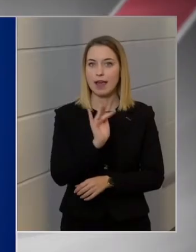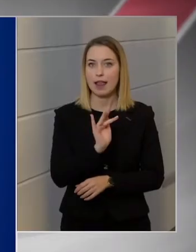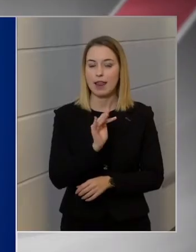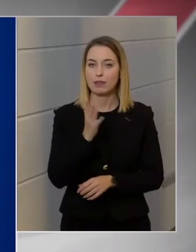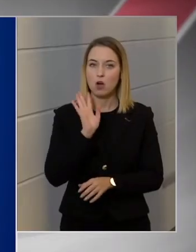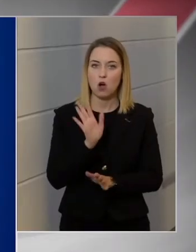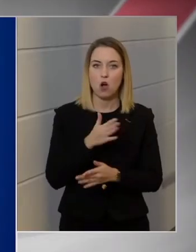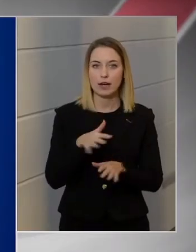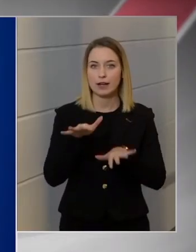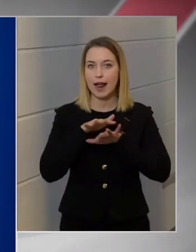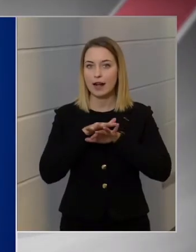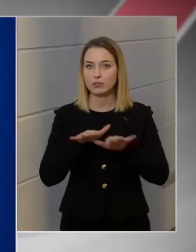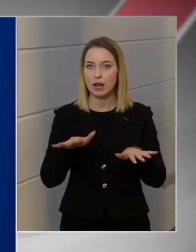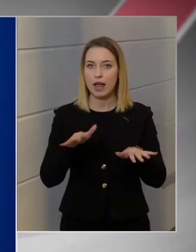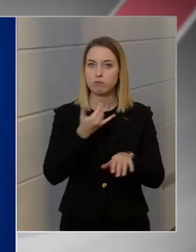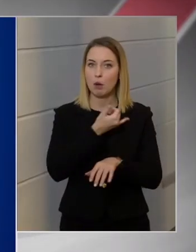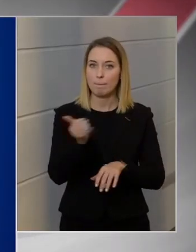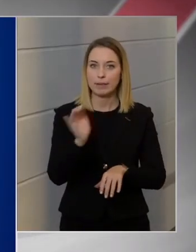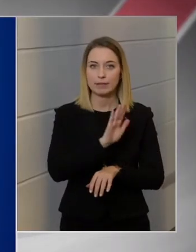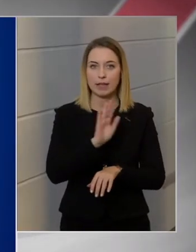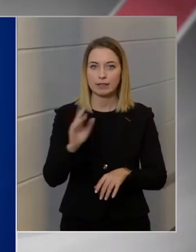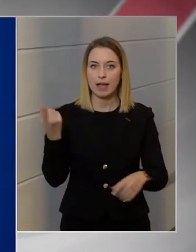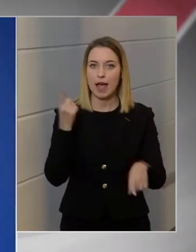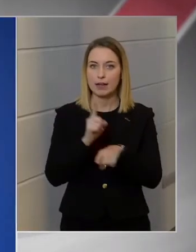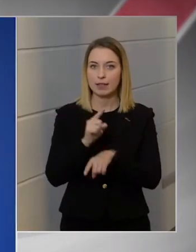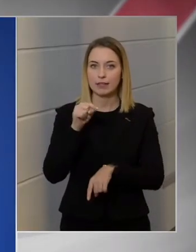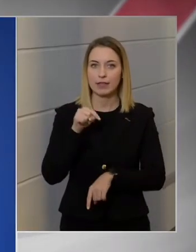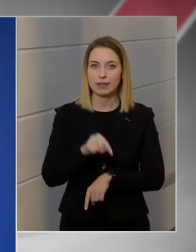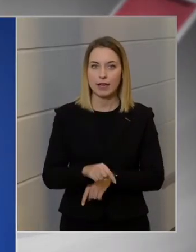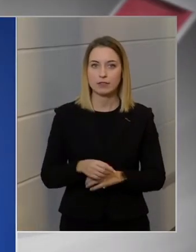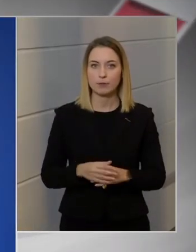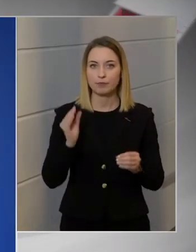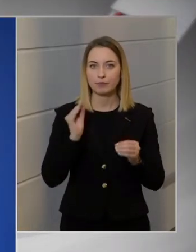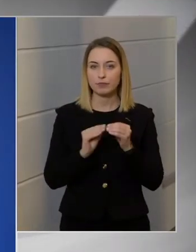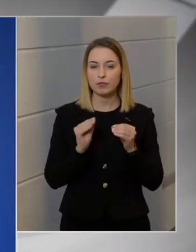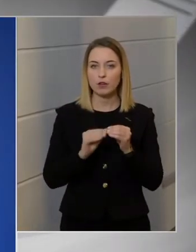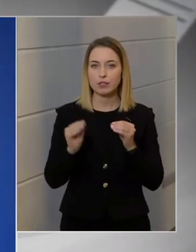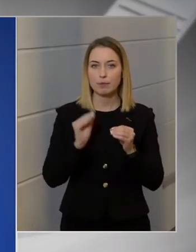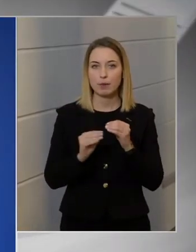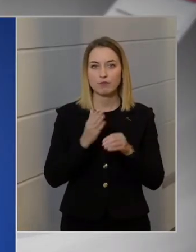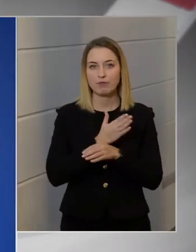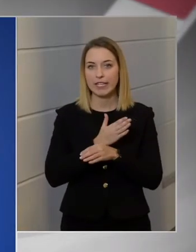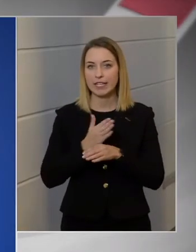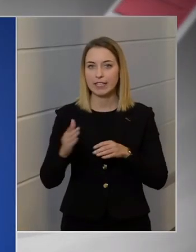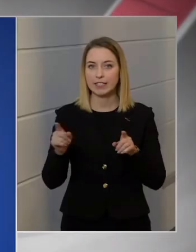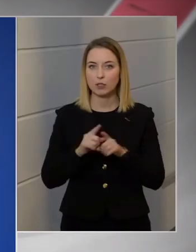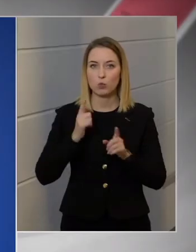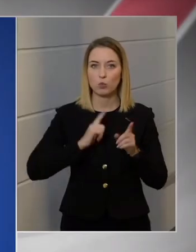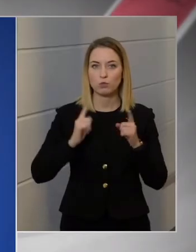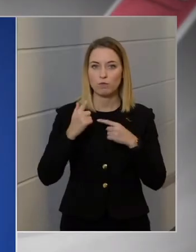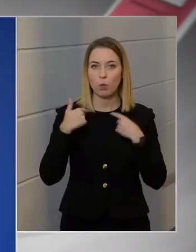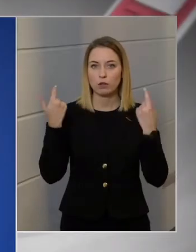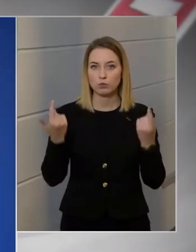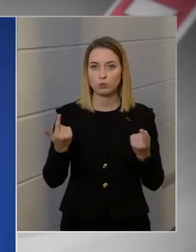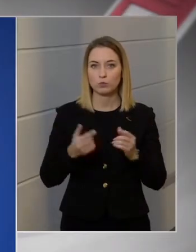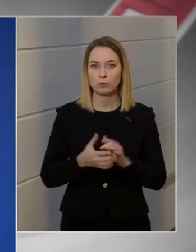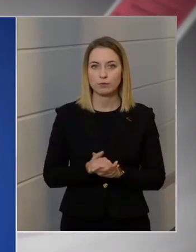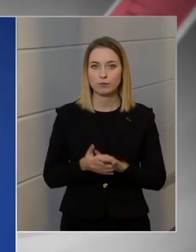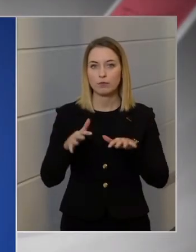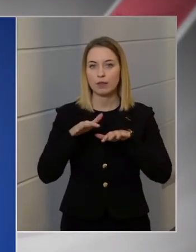általában véve mindenki számára elrendeljék ezt? Ezért, mert mindvégig úgy voltunk, hogy ha